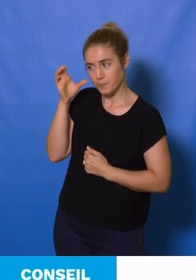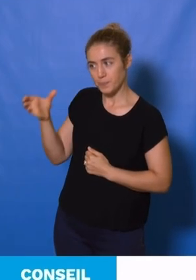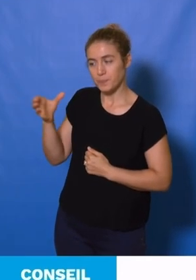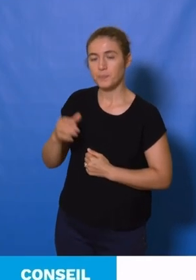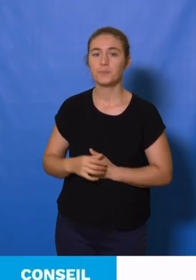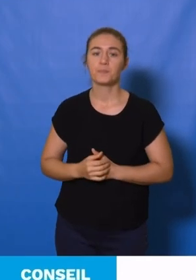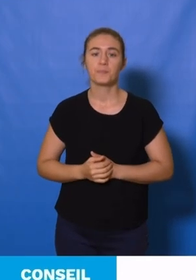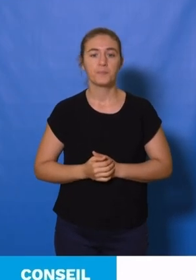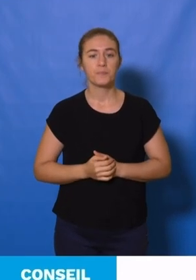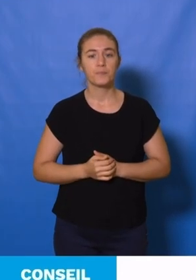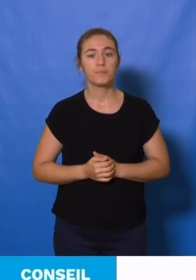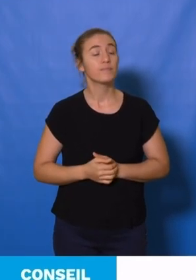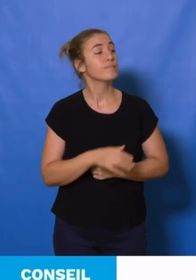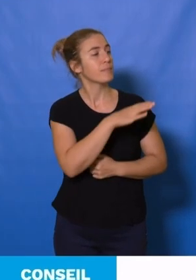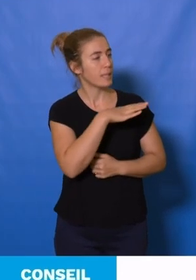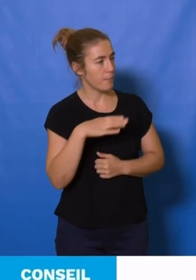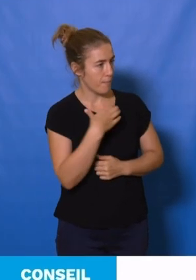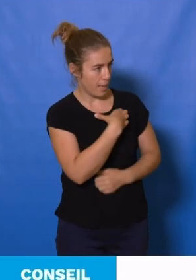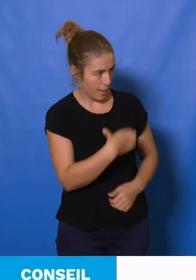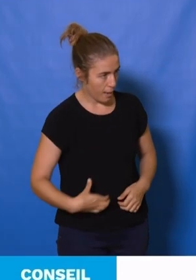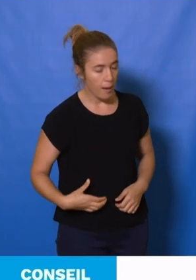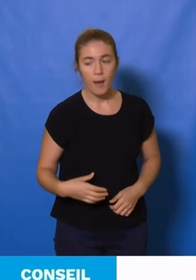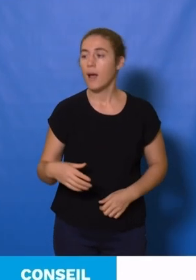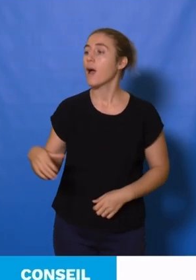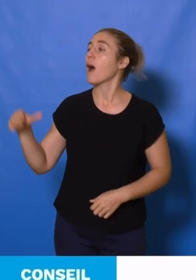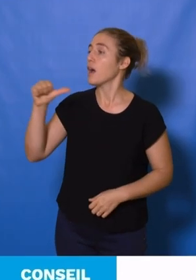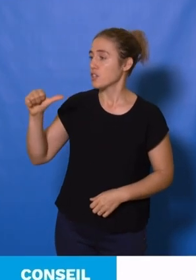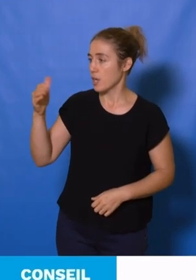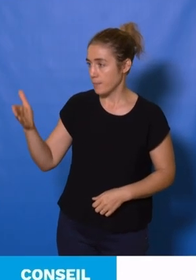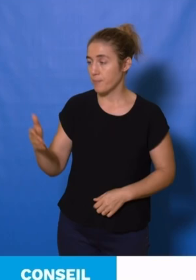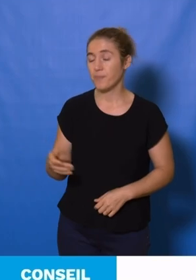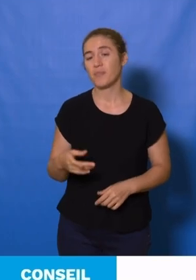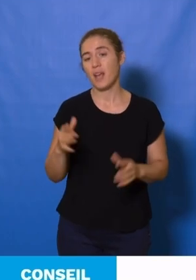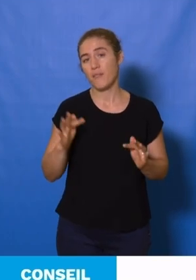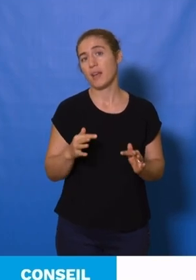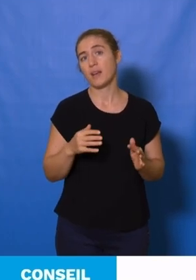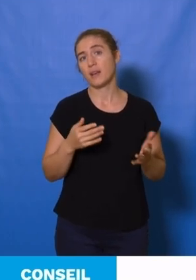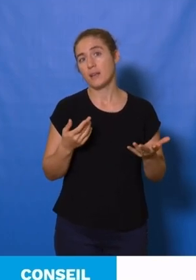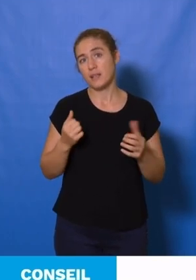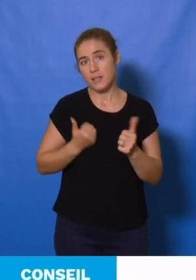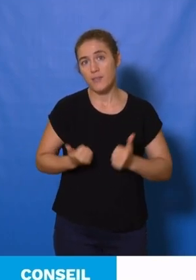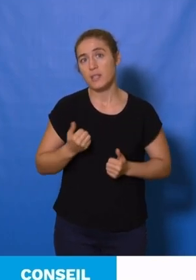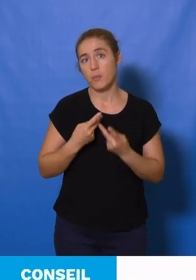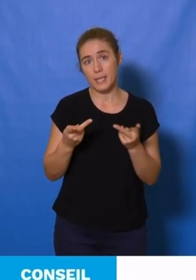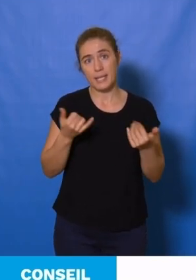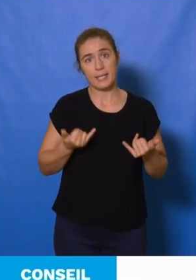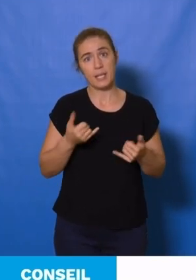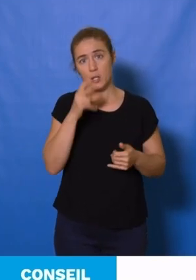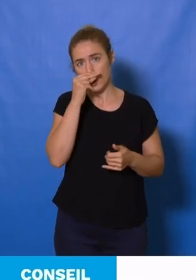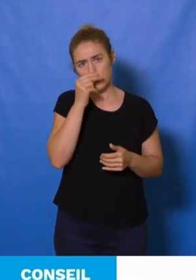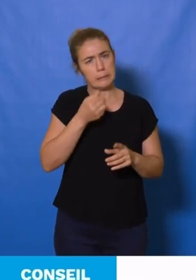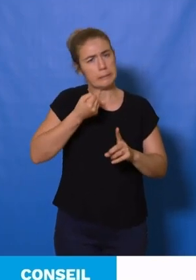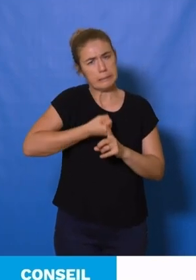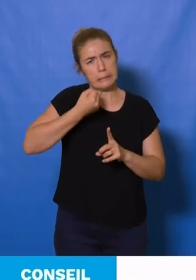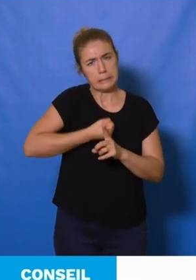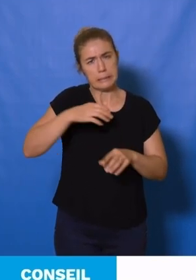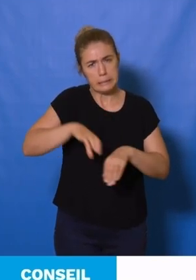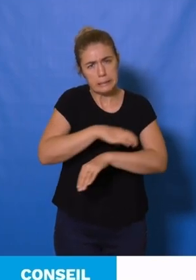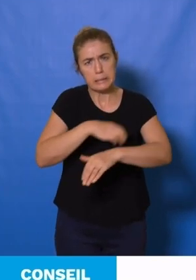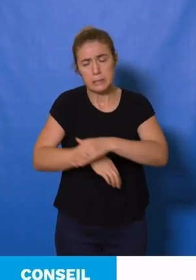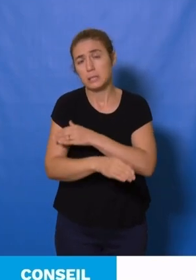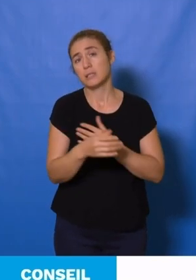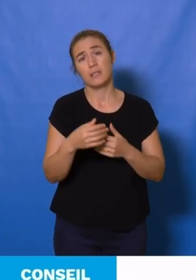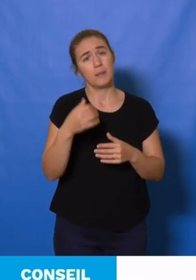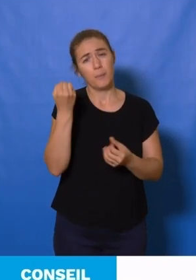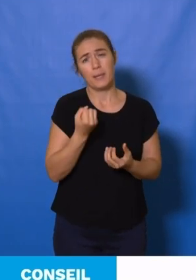Madame la maire, chère Aïcha, la bataille des services publics à Nantes, on la porte fièrement et particulièrement dans nos quartiers populaires.